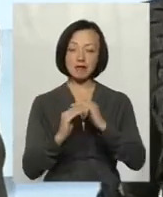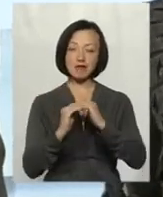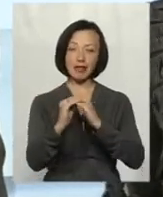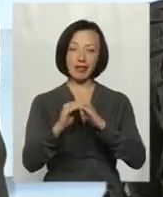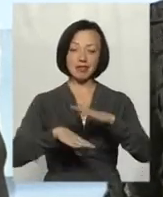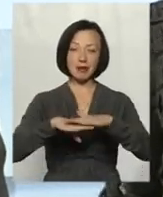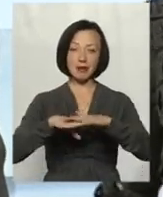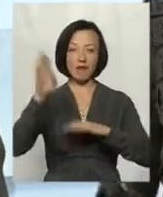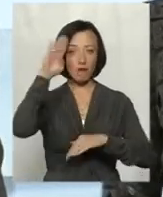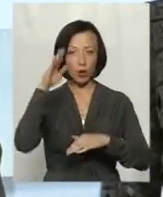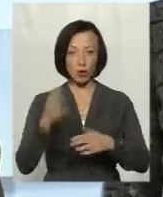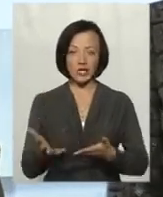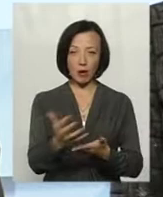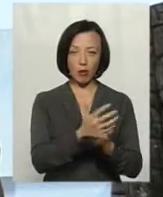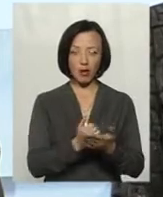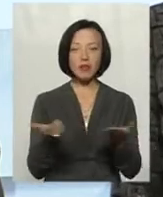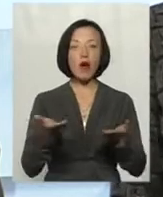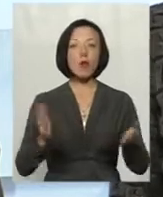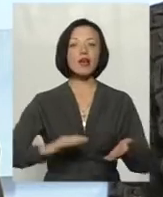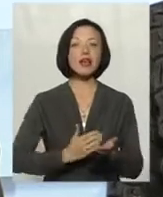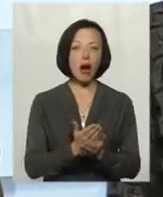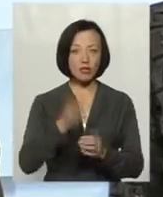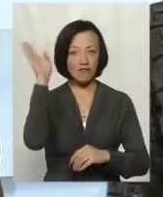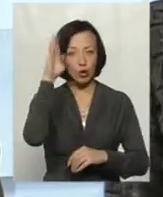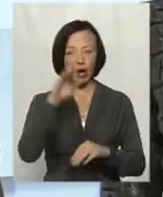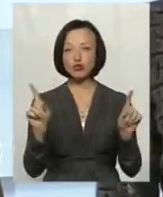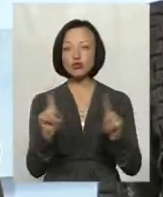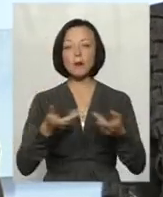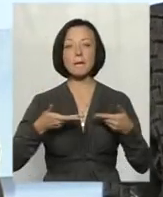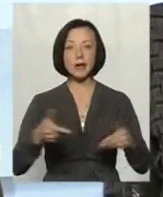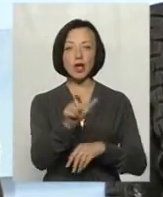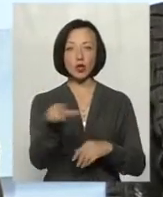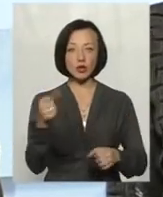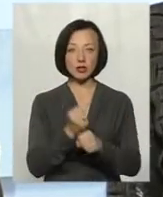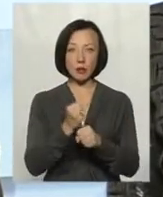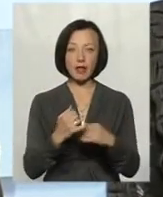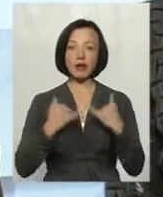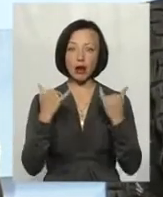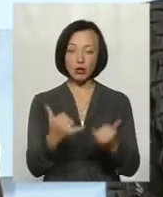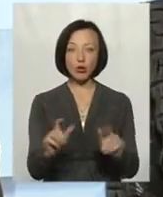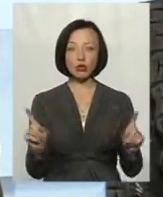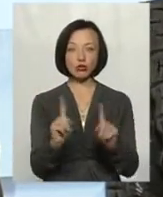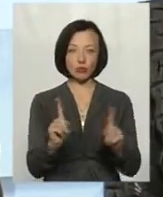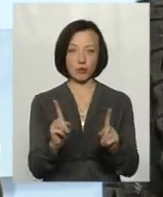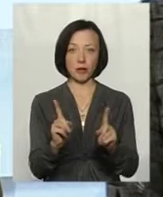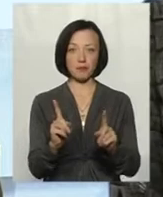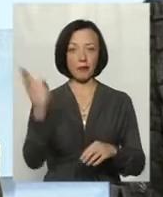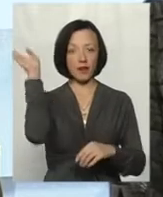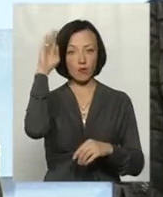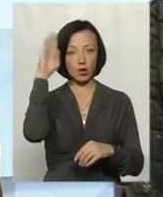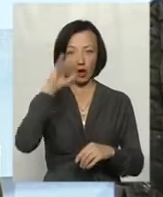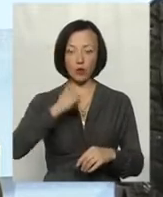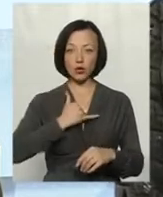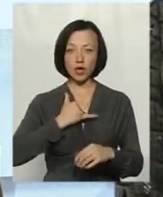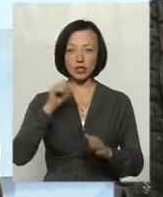водозаборів? Якої якості вода? Що ми, люди, зробили для того, аби вода у